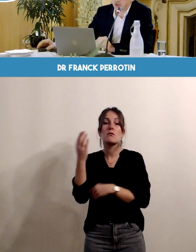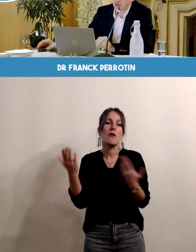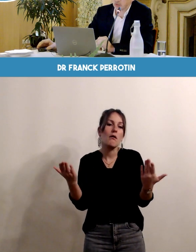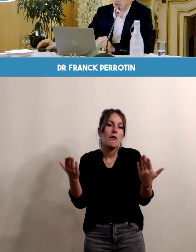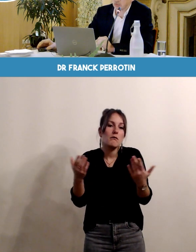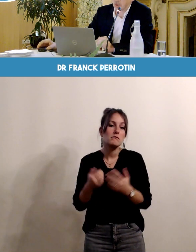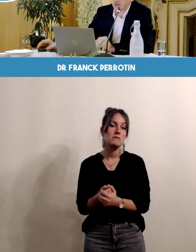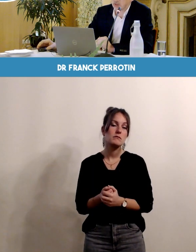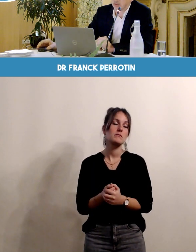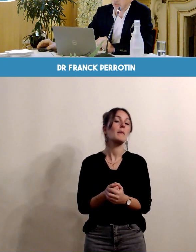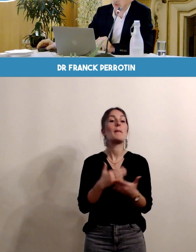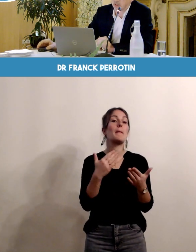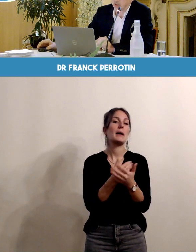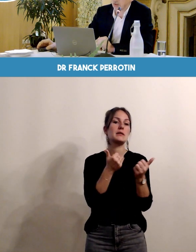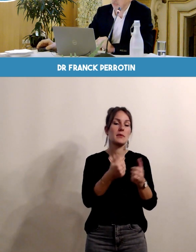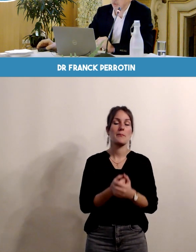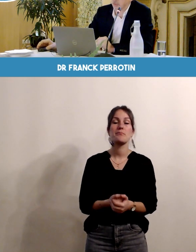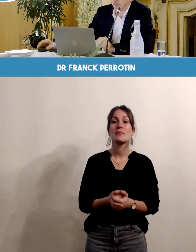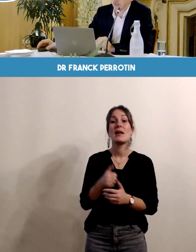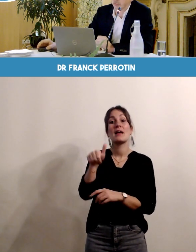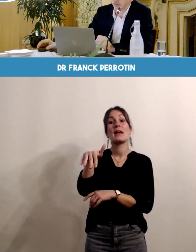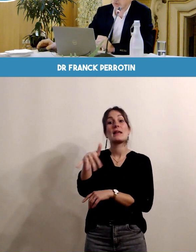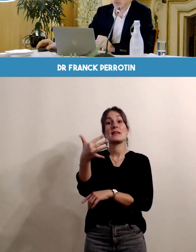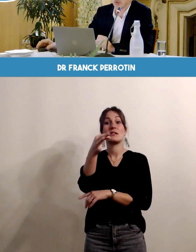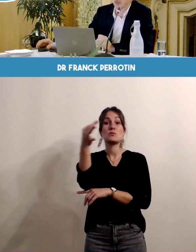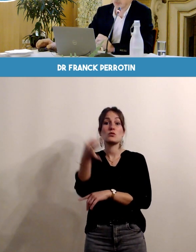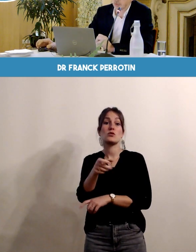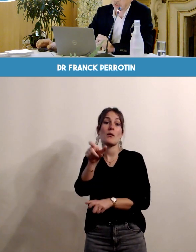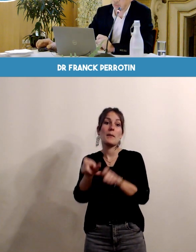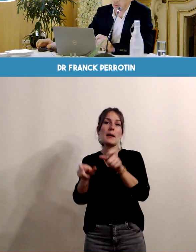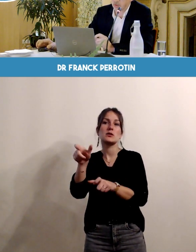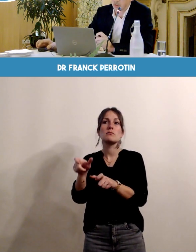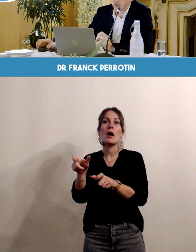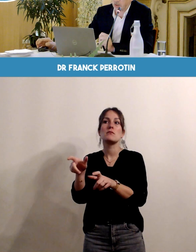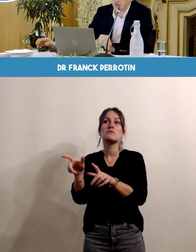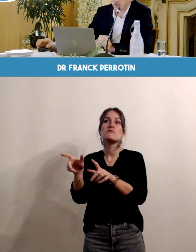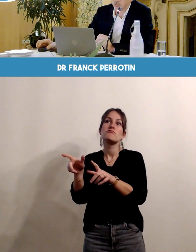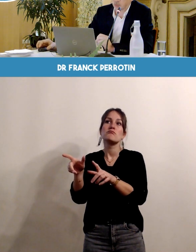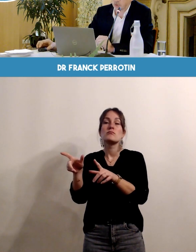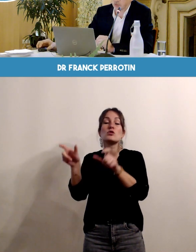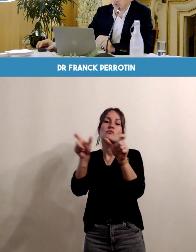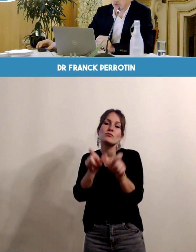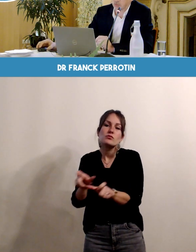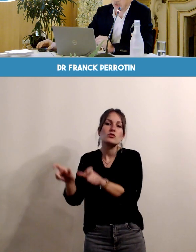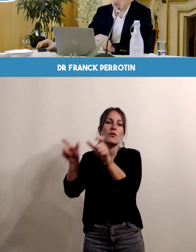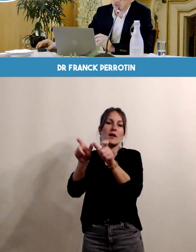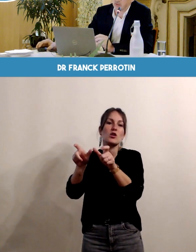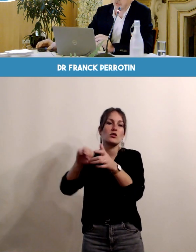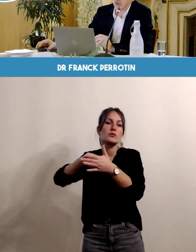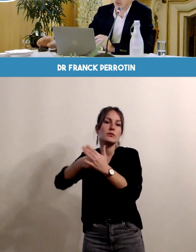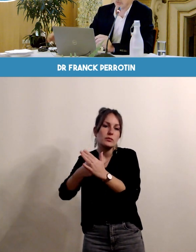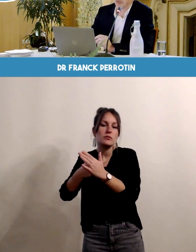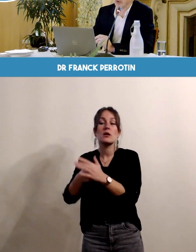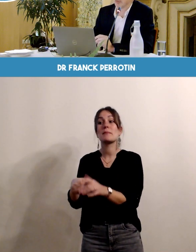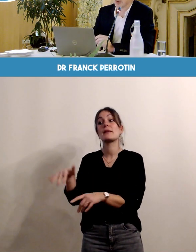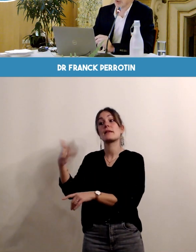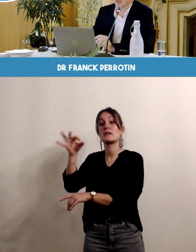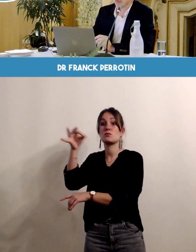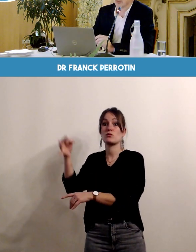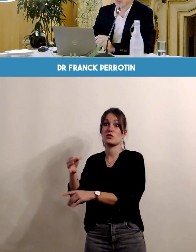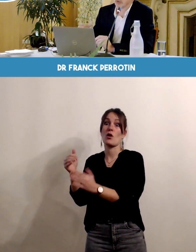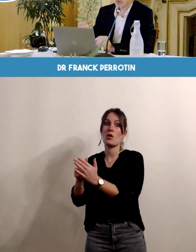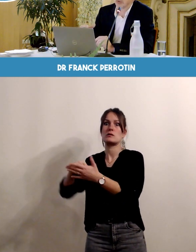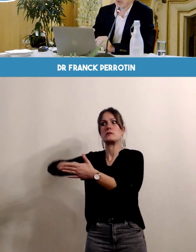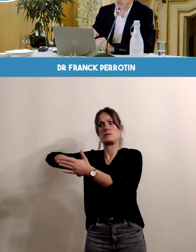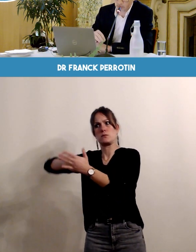% de patientes qui sont à risque intermédiaire qui vont avoir une surveillance un petit peu plus étroite et 15% qui sont à risque élevé qui vont faire l'objet